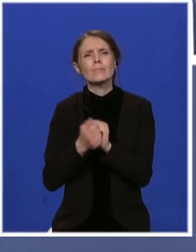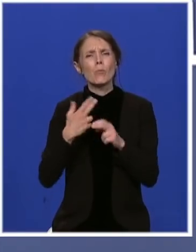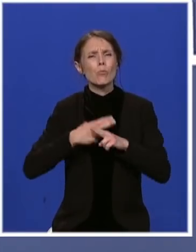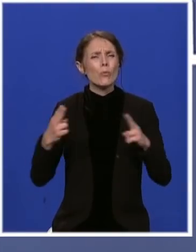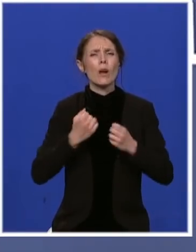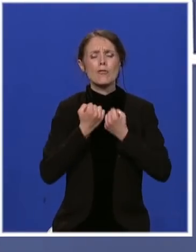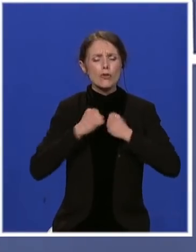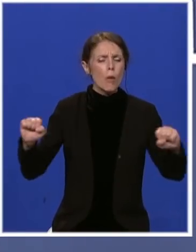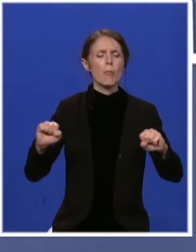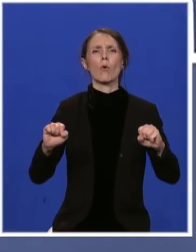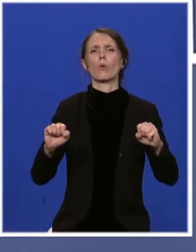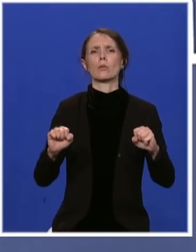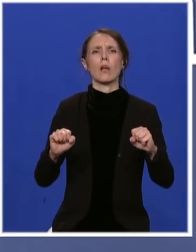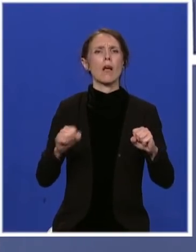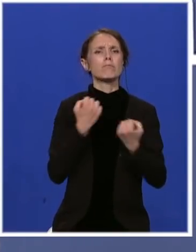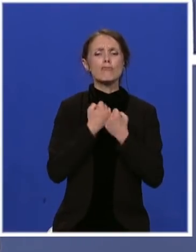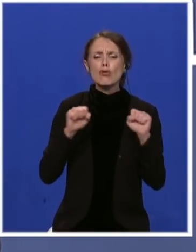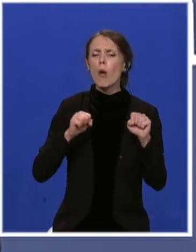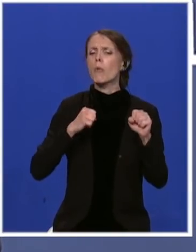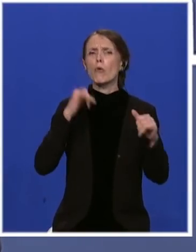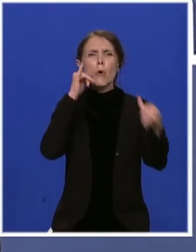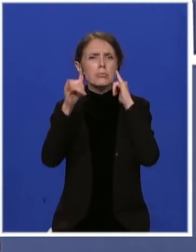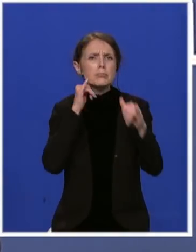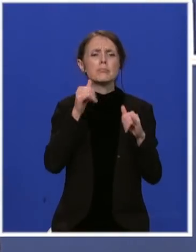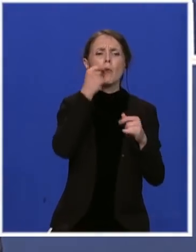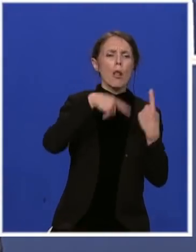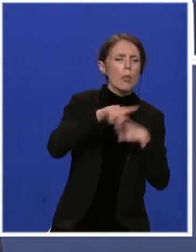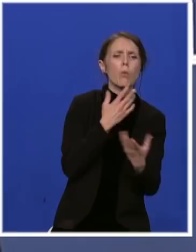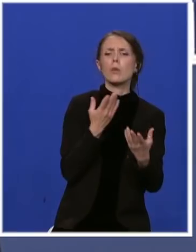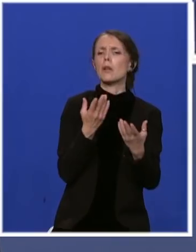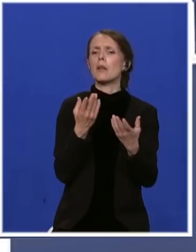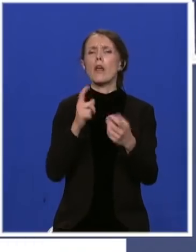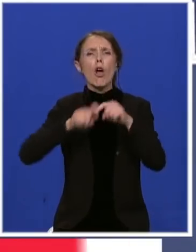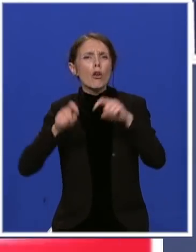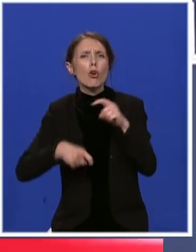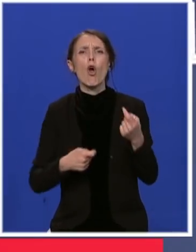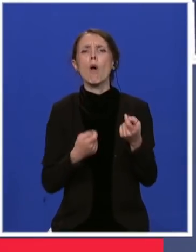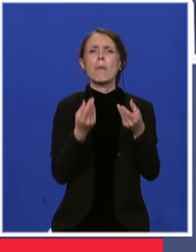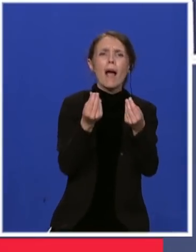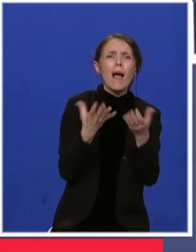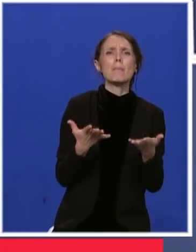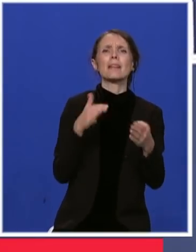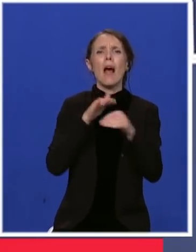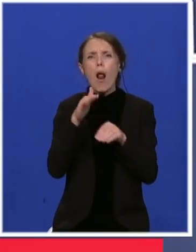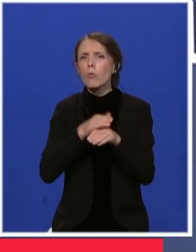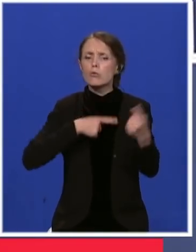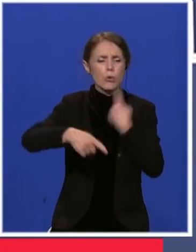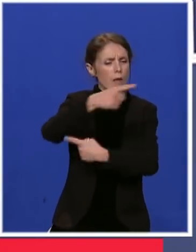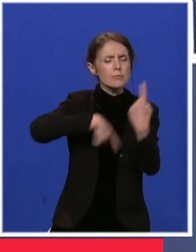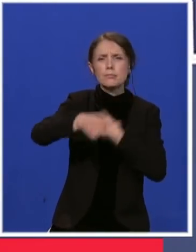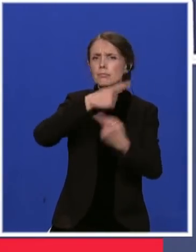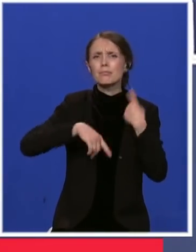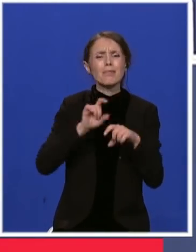slobodan protok ljudi, roba, kapitala i usluga apsolutno bez ikakvih ograničenja. Mislim da smo to